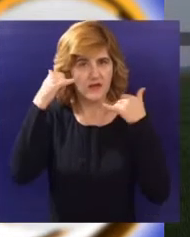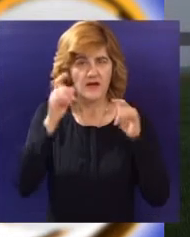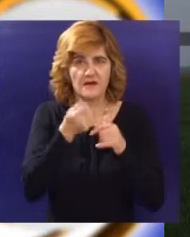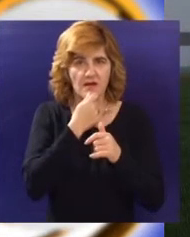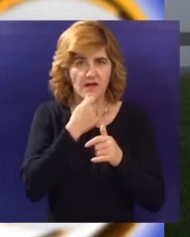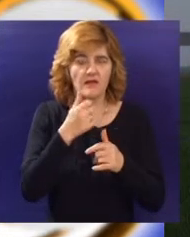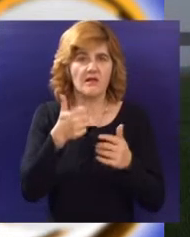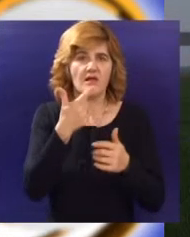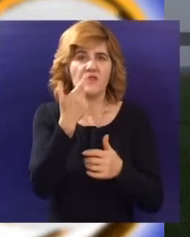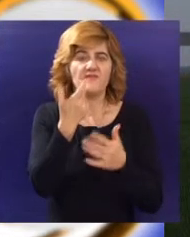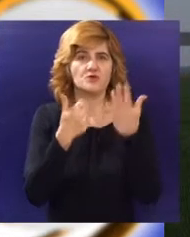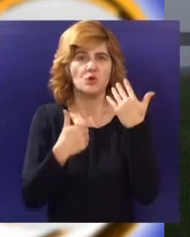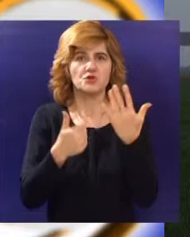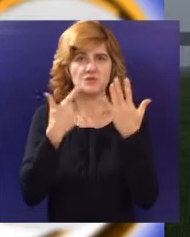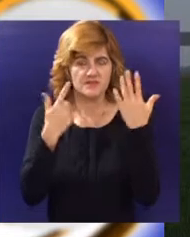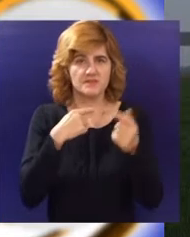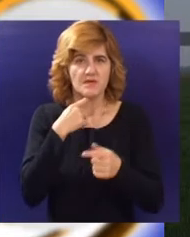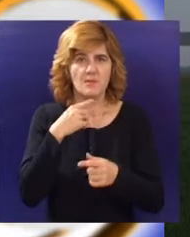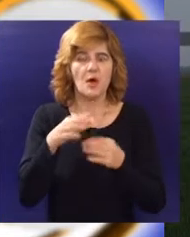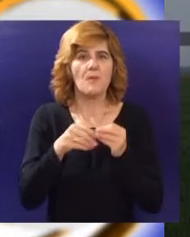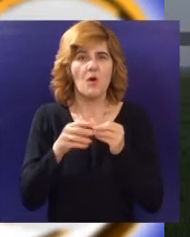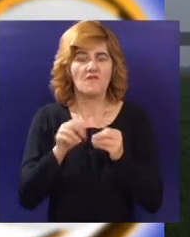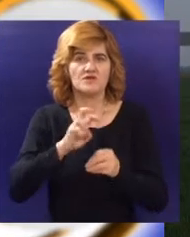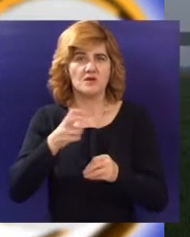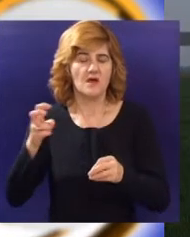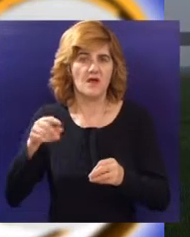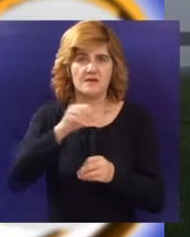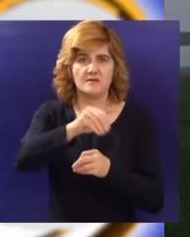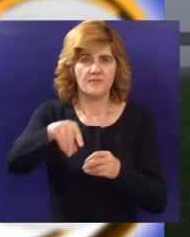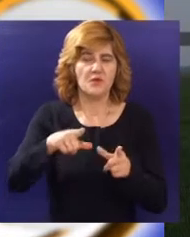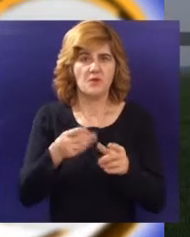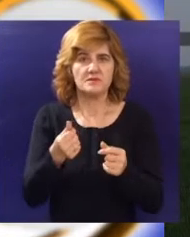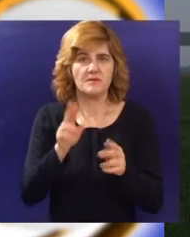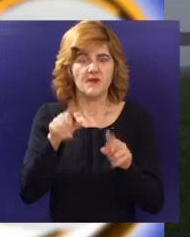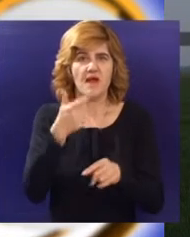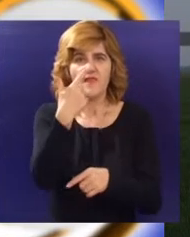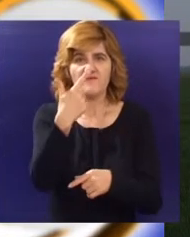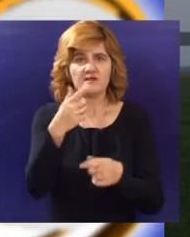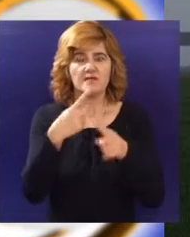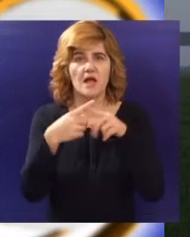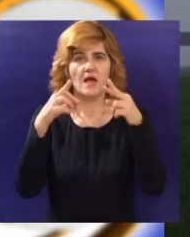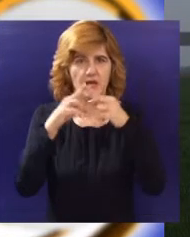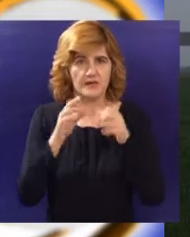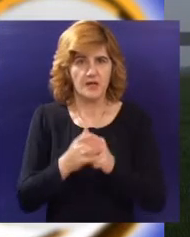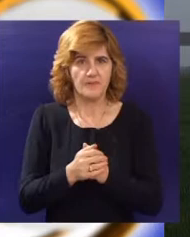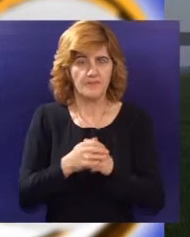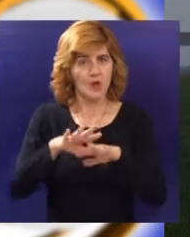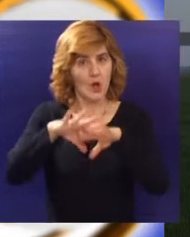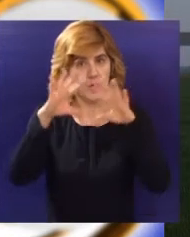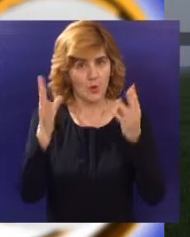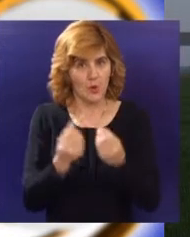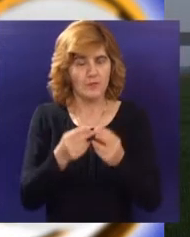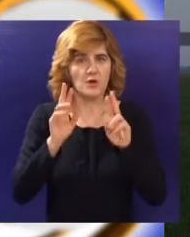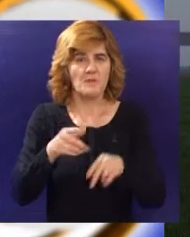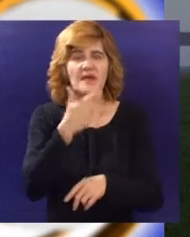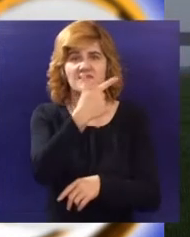267, dok je ozimo povrće posejano na 20 hektara u subotici. Ukupna jesenja setva obavljena je na